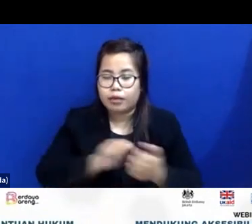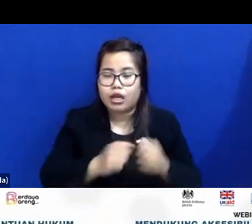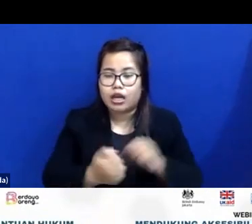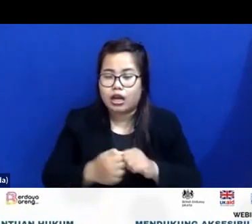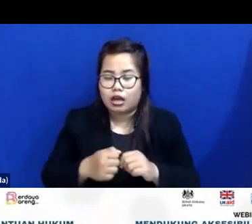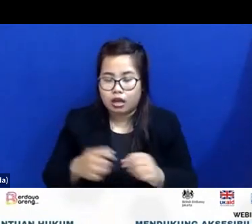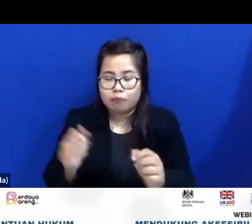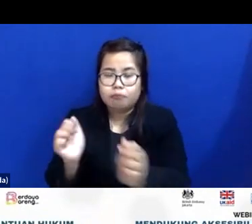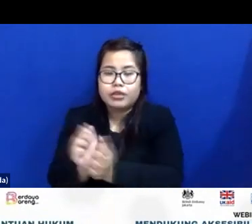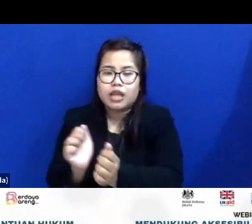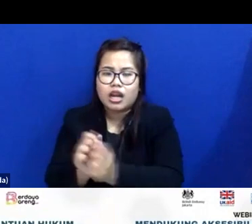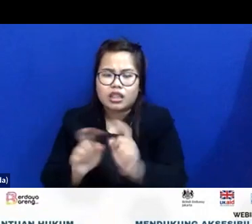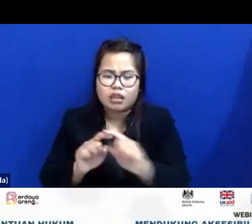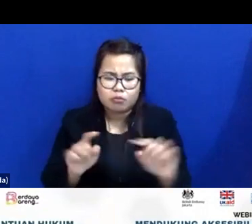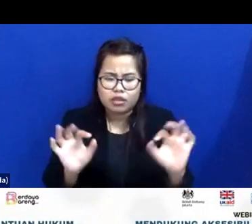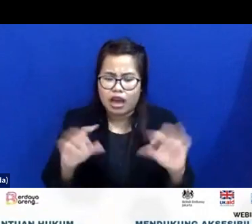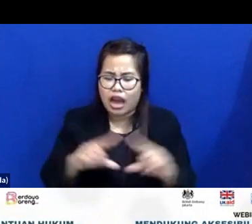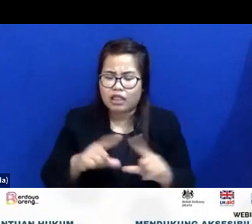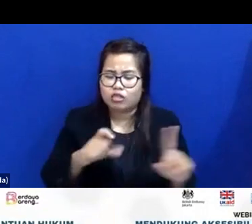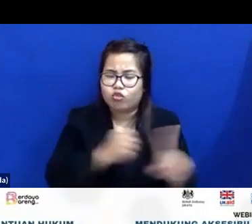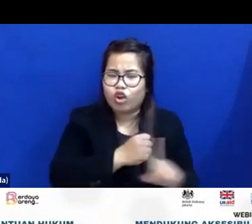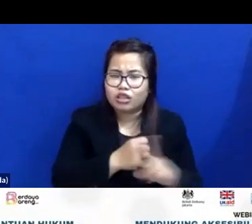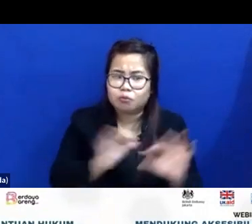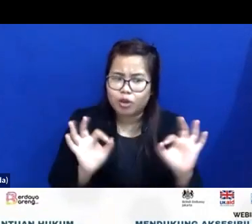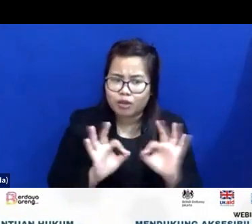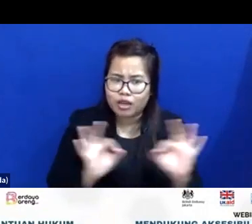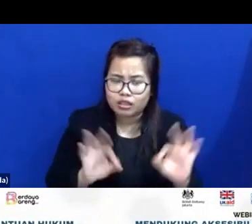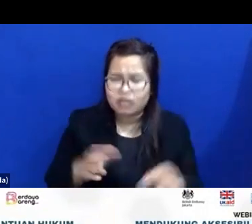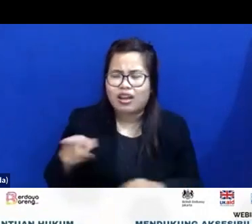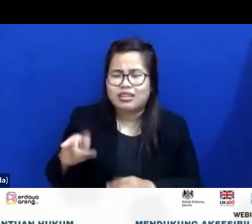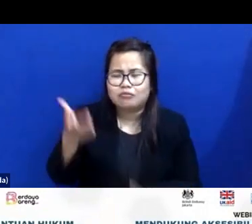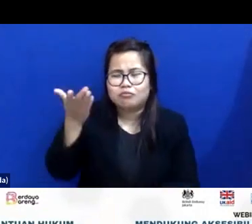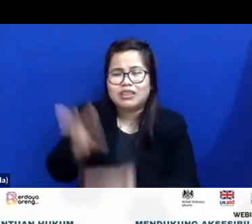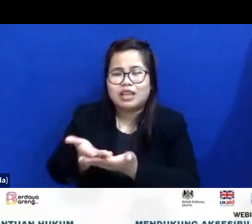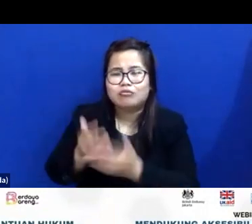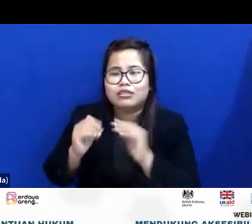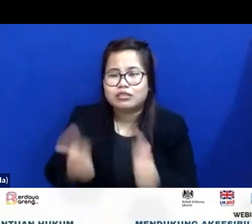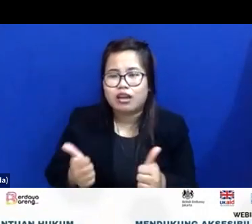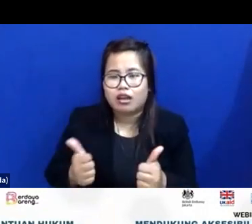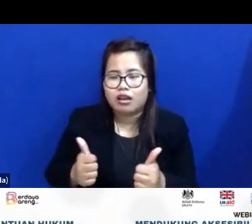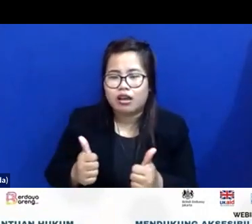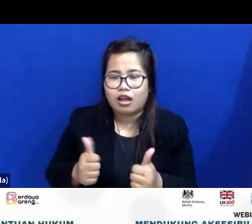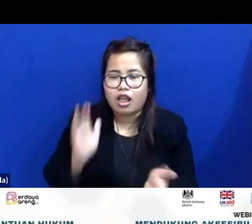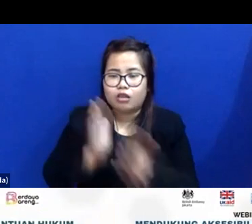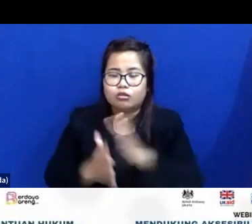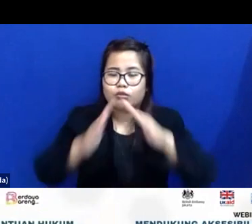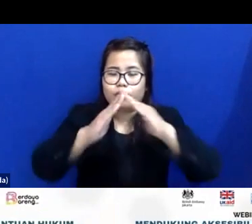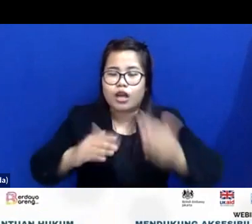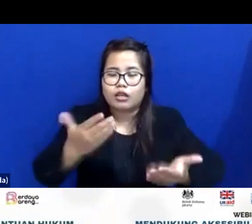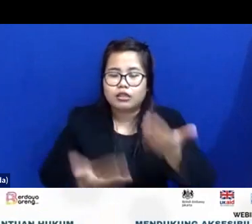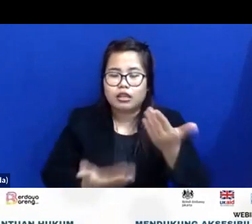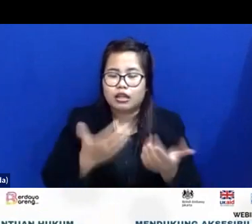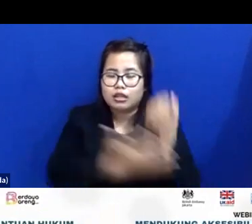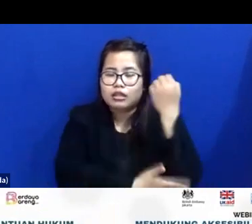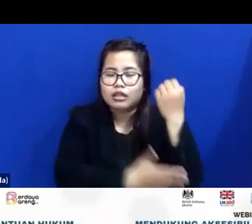ada yang namanya alfokatnya. Dia bisa minta di pengadilan negeri Tangerang,